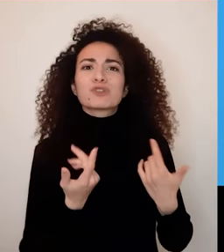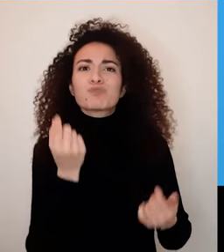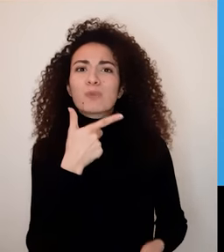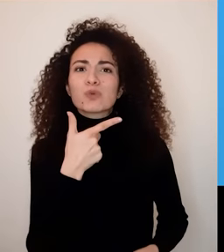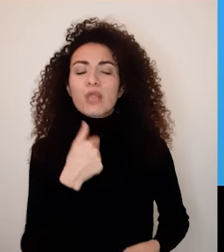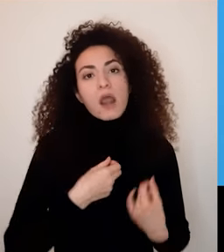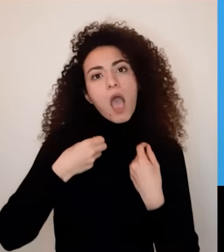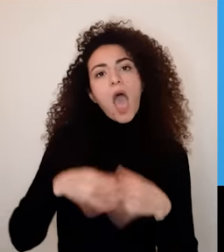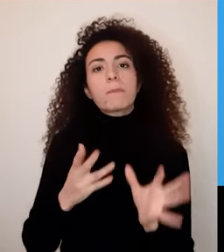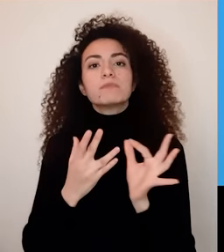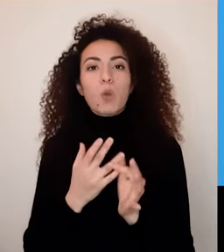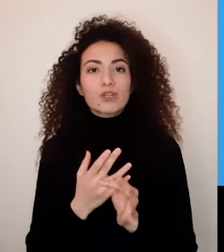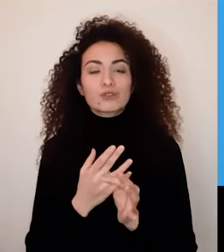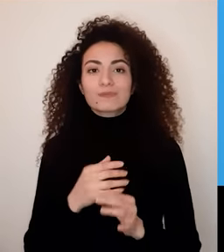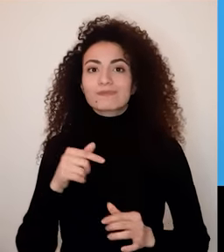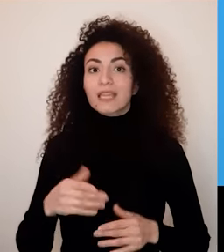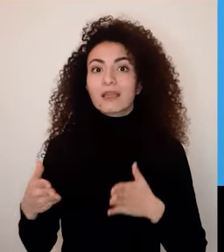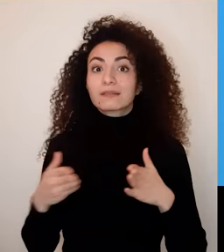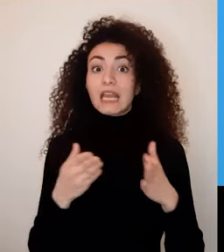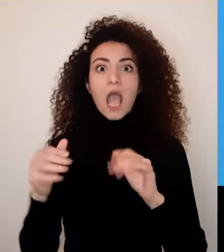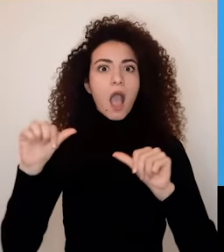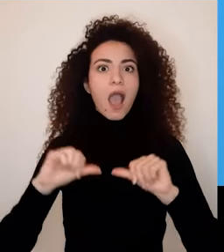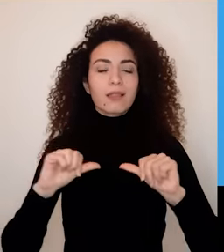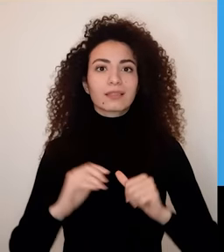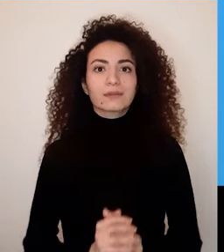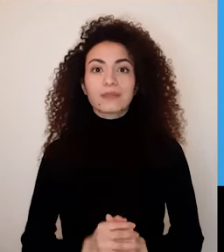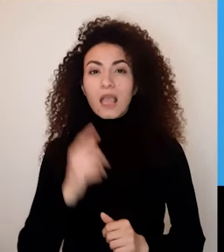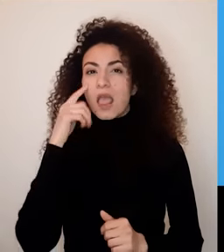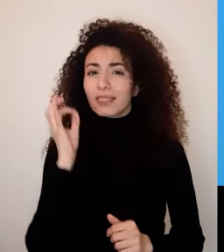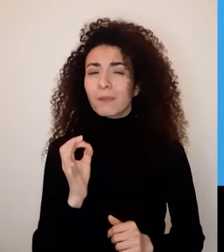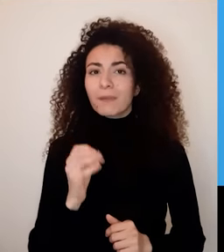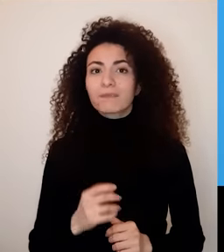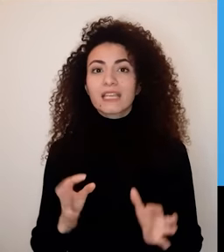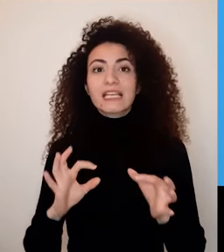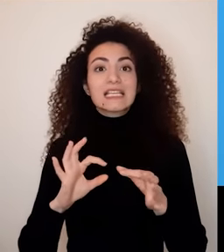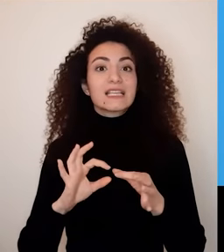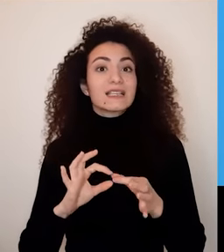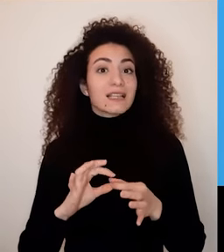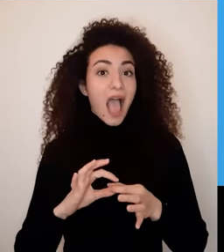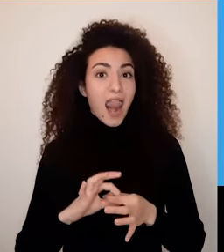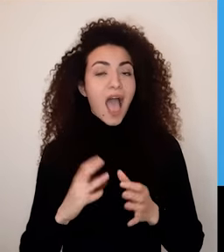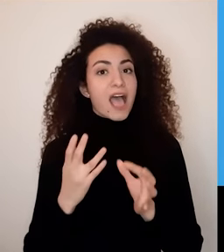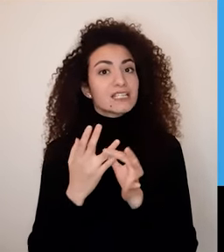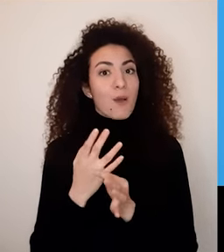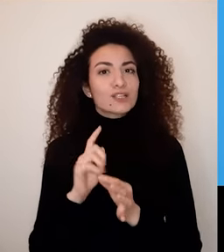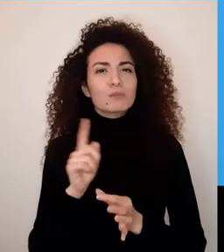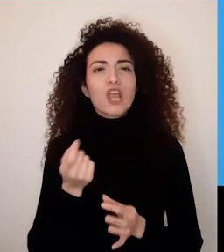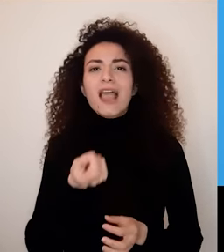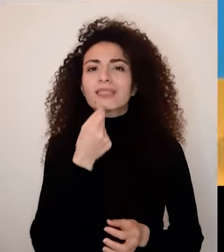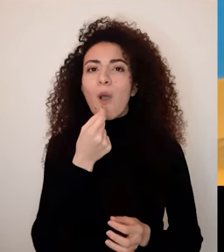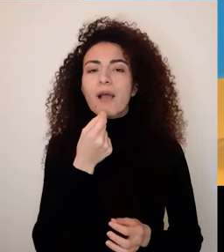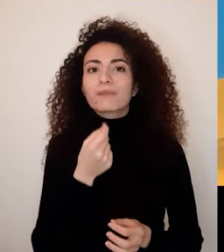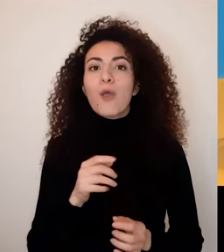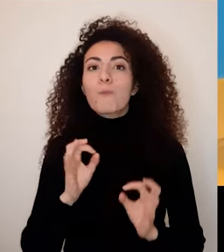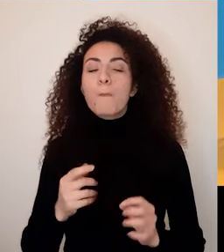إعاقة قد يلجوا إلى الزواج كأنه مهرب من واقع صعب بيختبروه داخل المنزل أو بالمجتمع أو بالحياة الشخصية